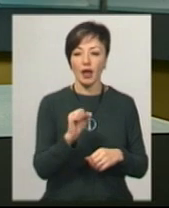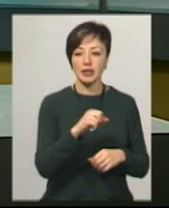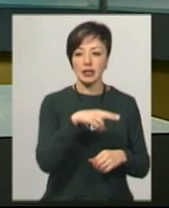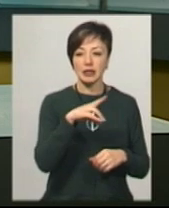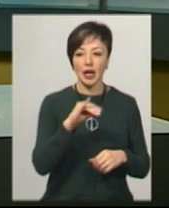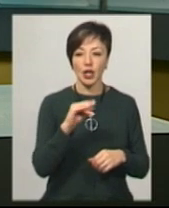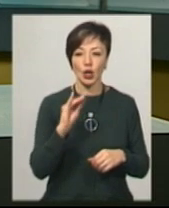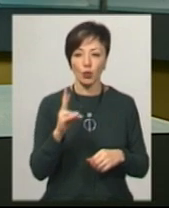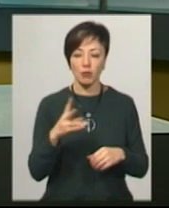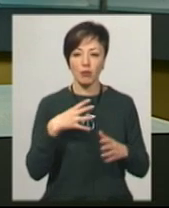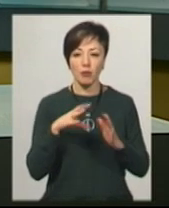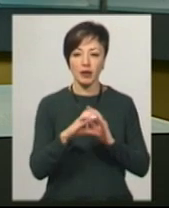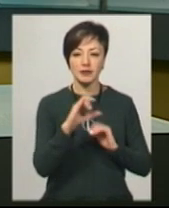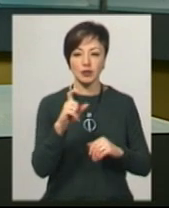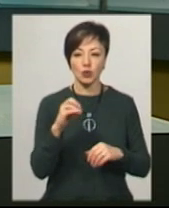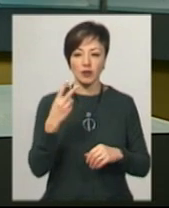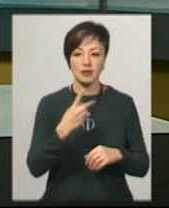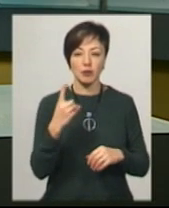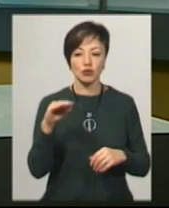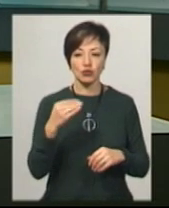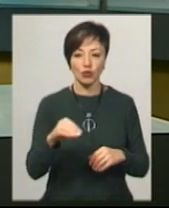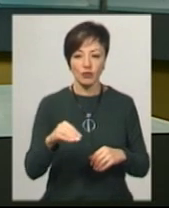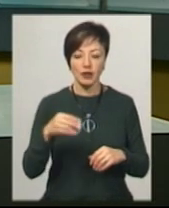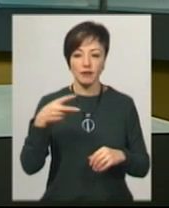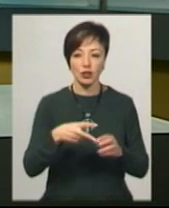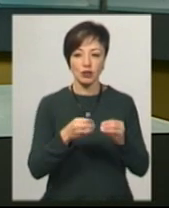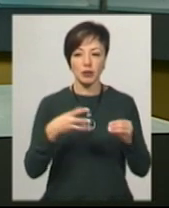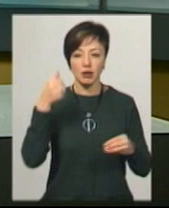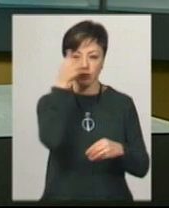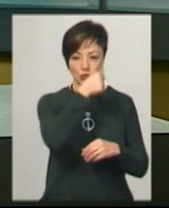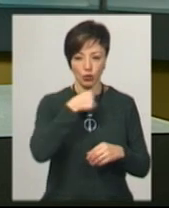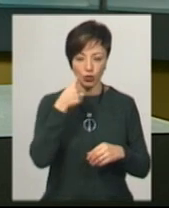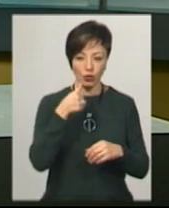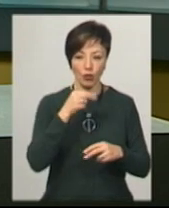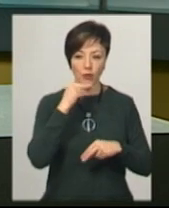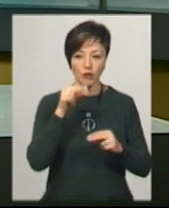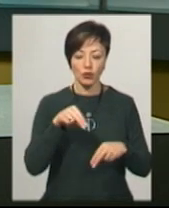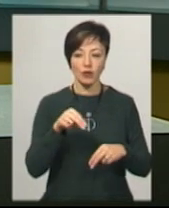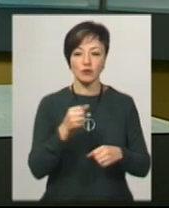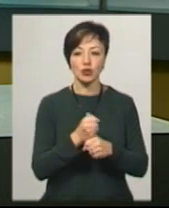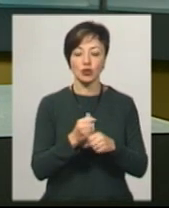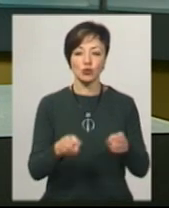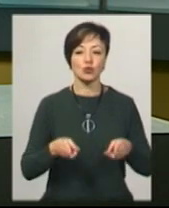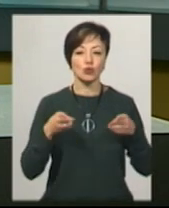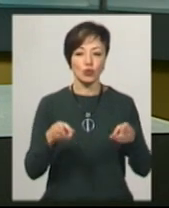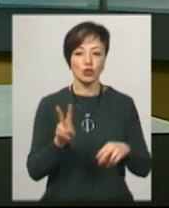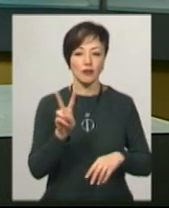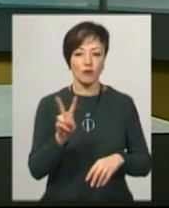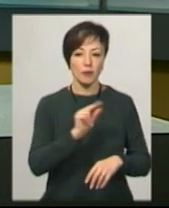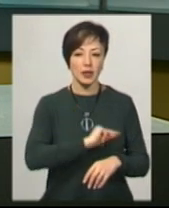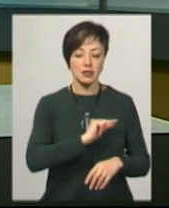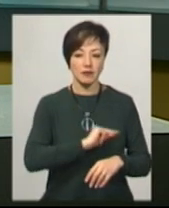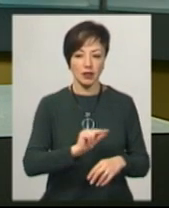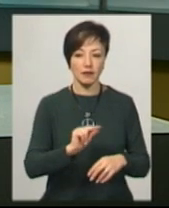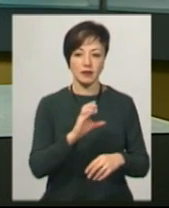Данилюк помер в стінах СІЗО 21 жовтня 2015 року. Обвинувачують у вчиненні злочину двох працівників